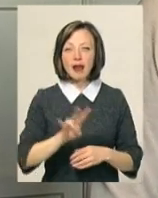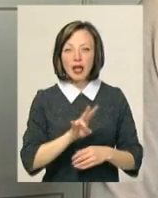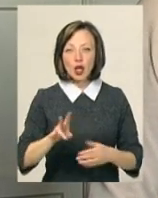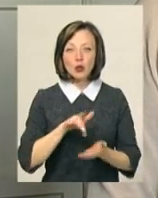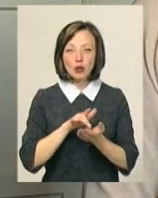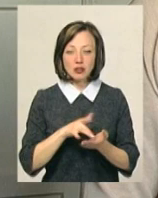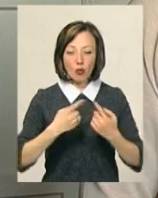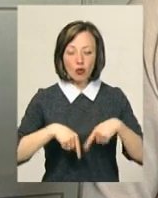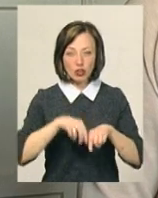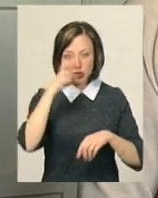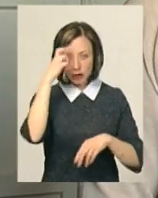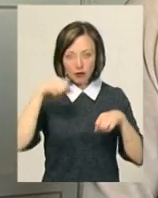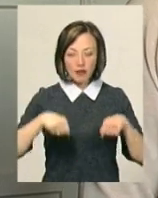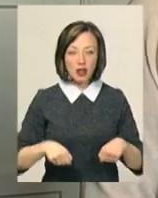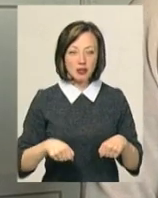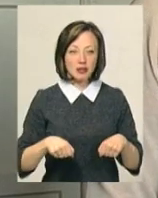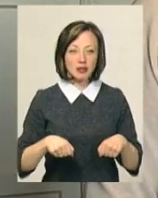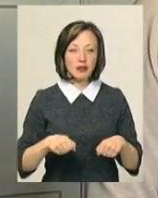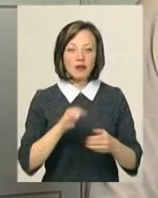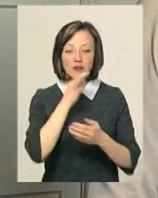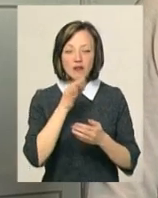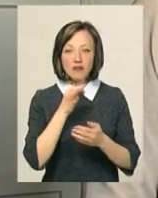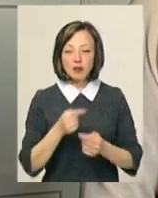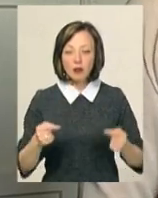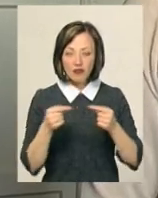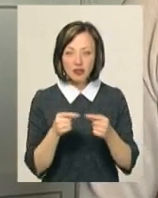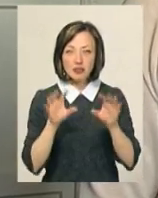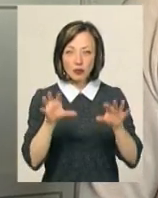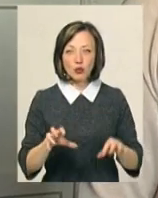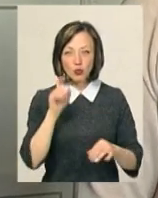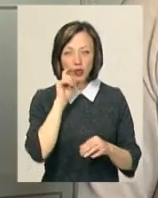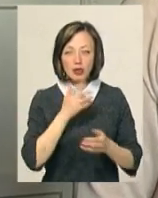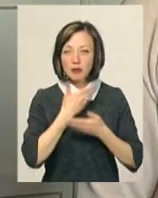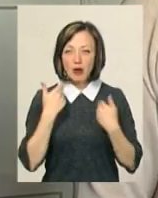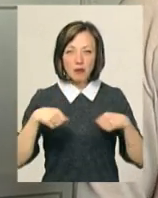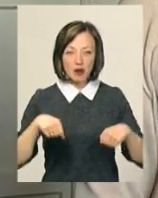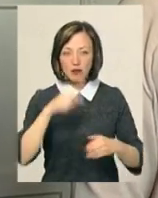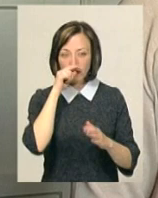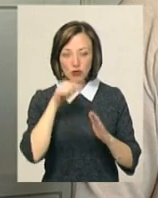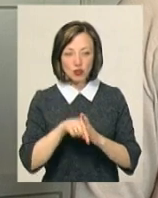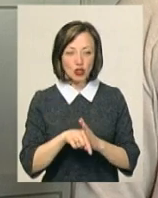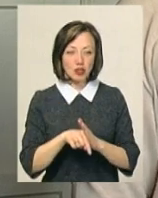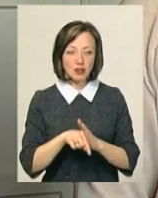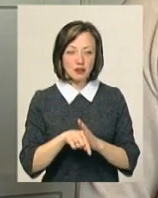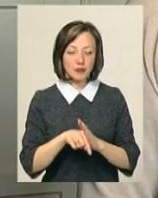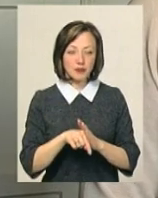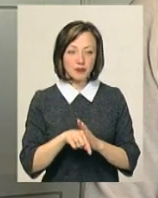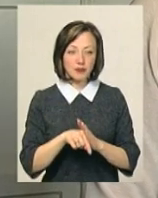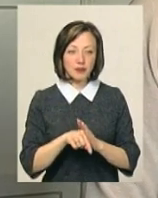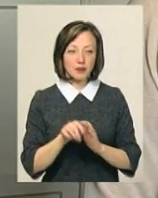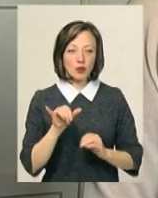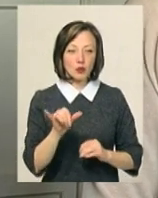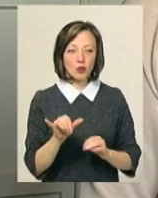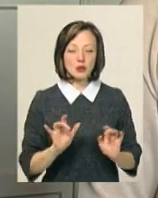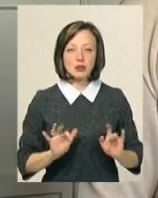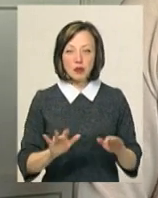орган державної влади, відповідно чинного законодавства України, не має права втручання у